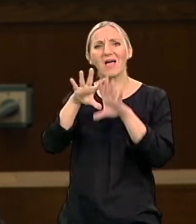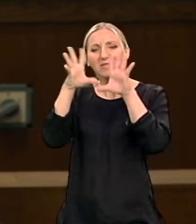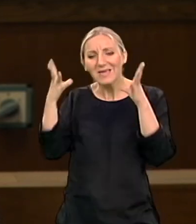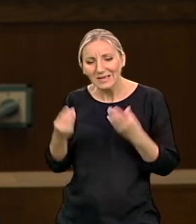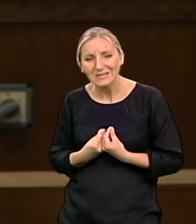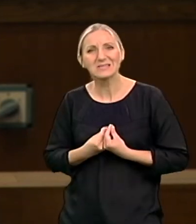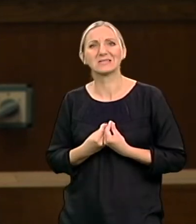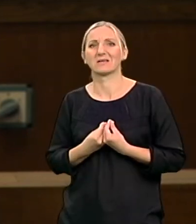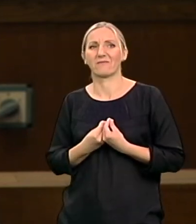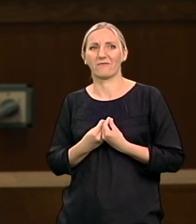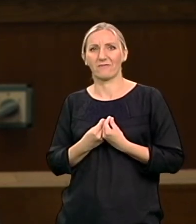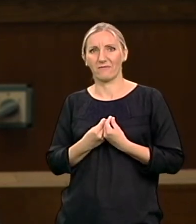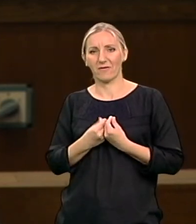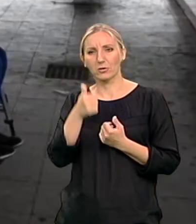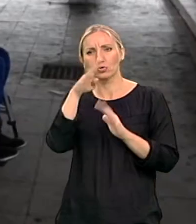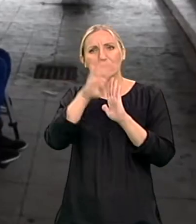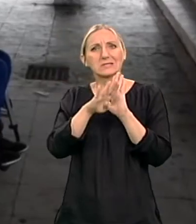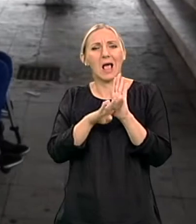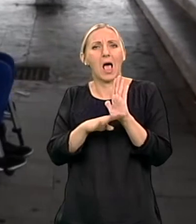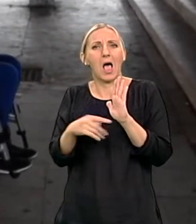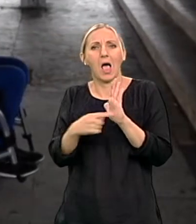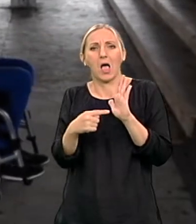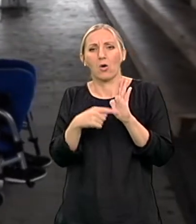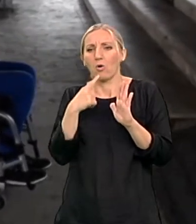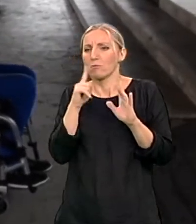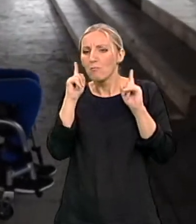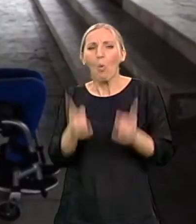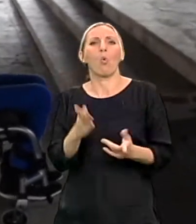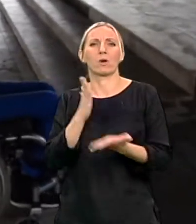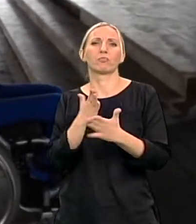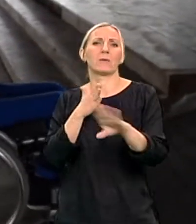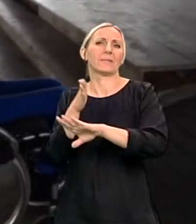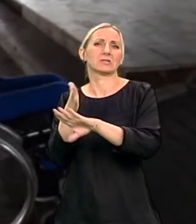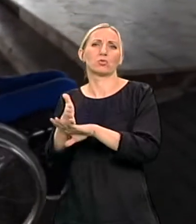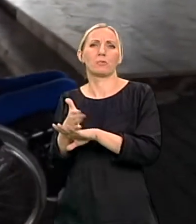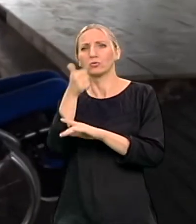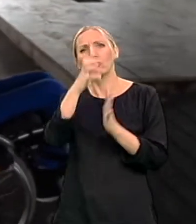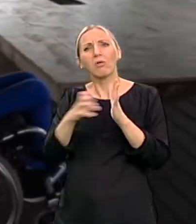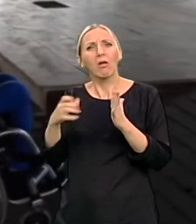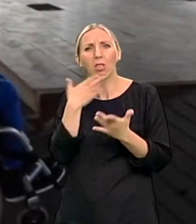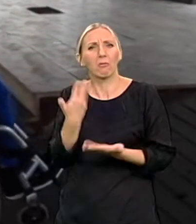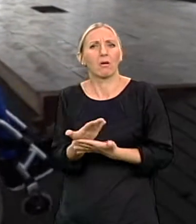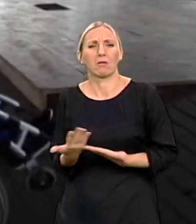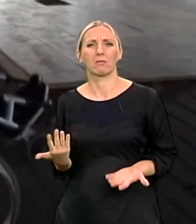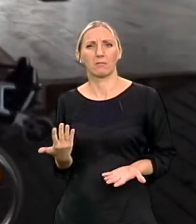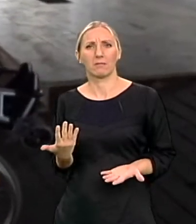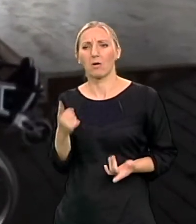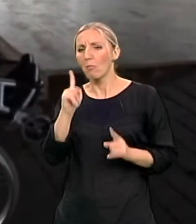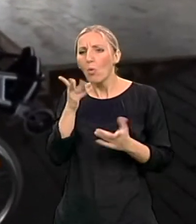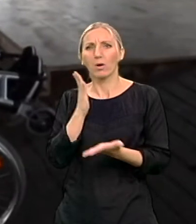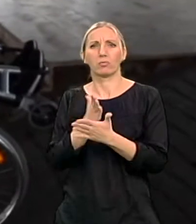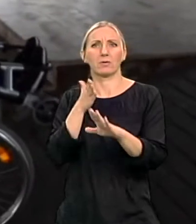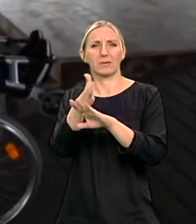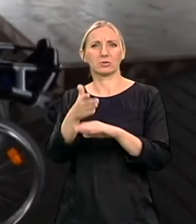koje su da gledate prvenstveno zakonski pokrivene da more i da budu pristupačne. Mislim, o čemu da li da raspravljam? To mora da bude pristupačno.